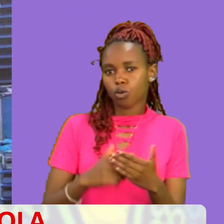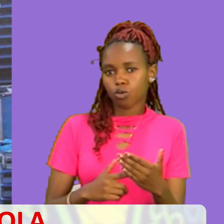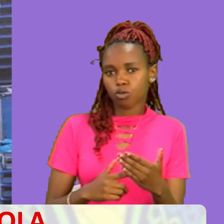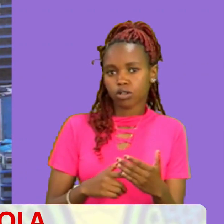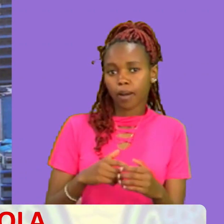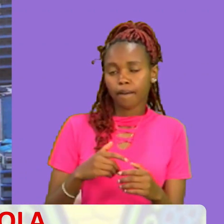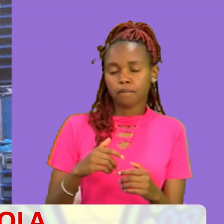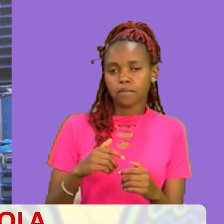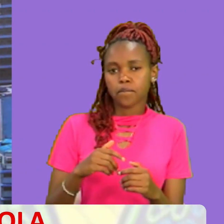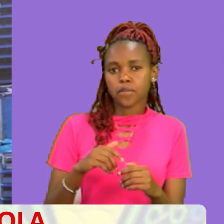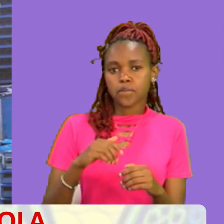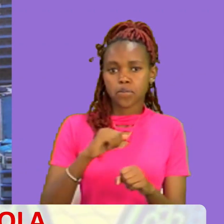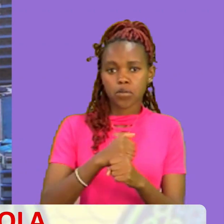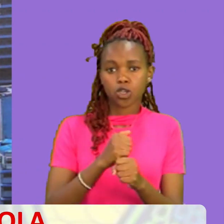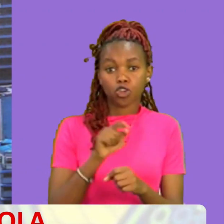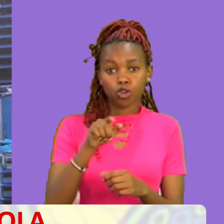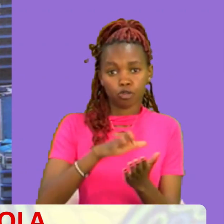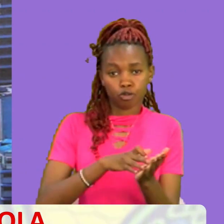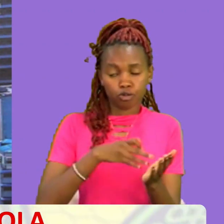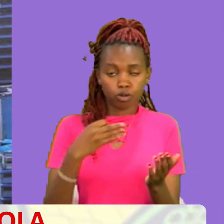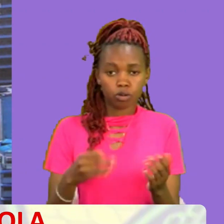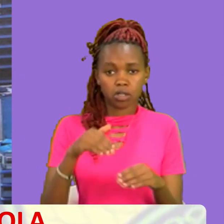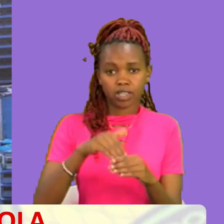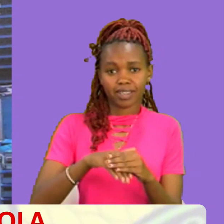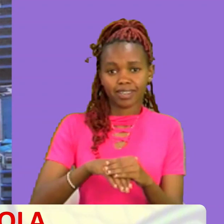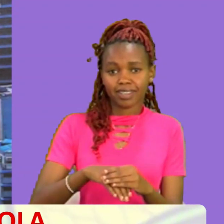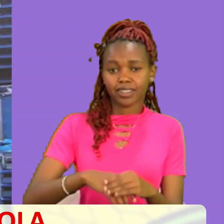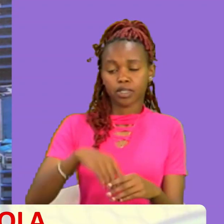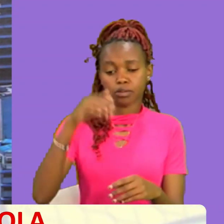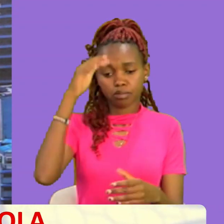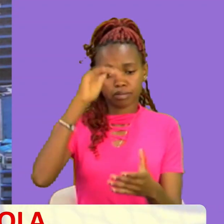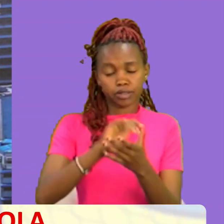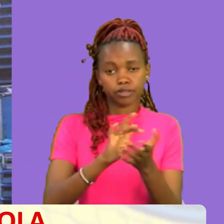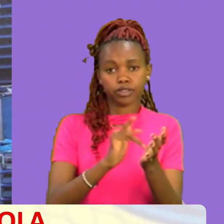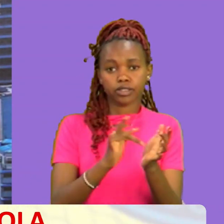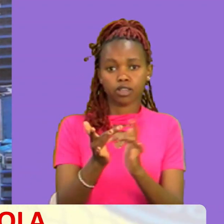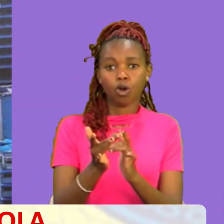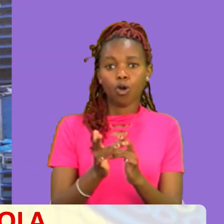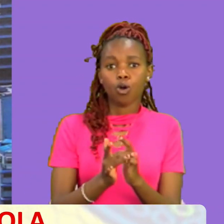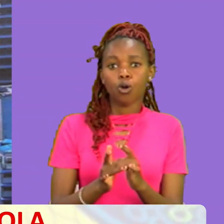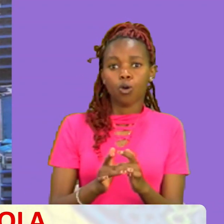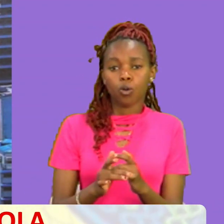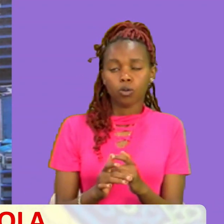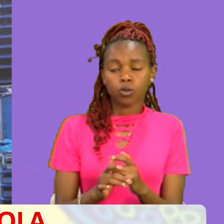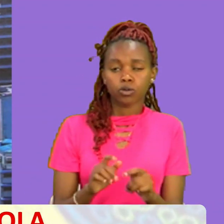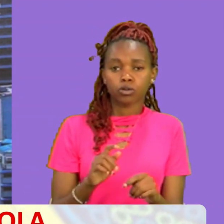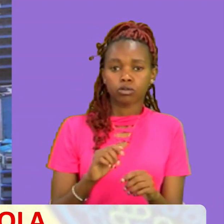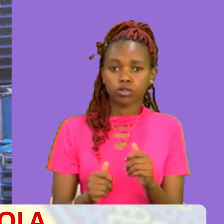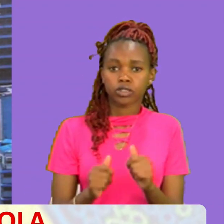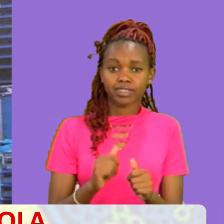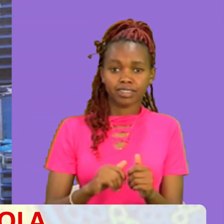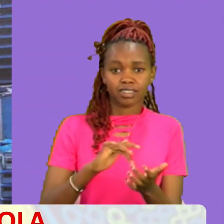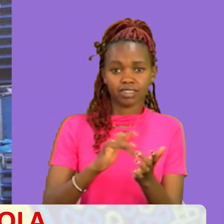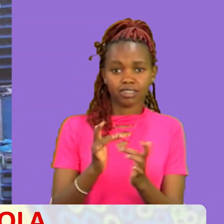Ni kitu gani ambacho Kimekufanya urudi nyuma katika kumuamini kristo Ambaye kristo Ndiye mokozi wa maisha yako Ambaye